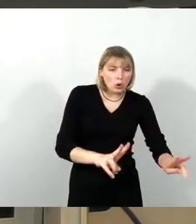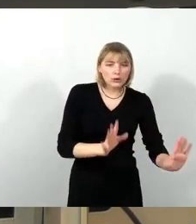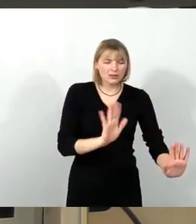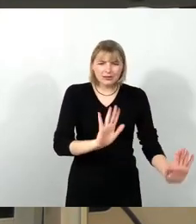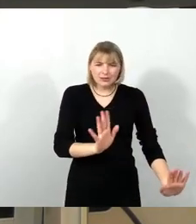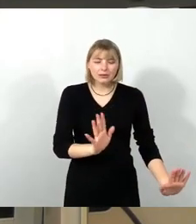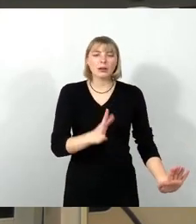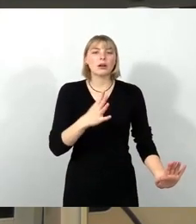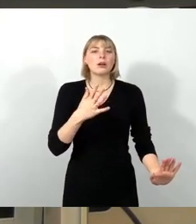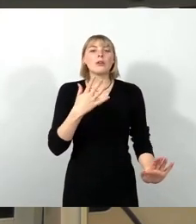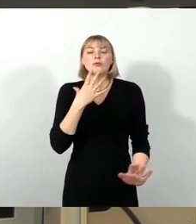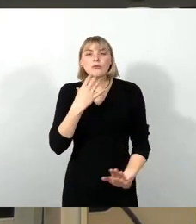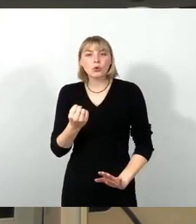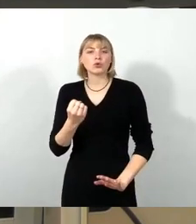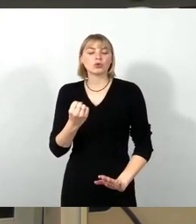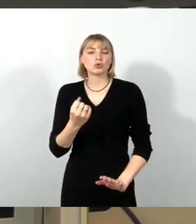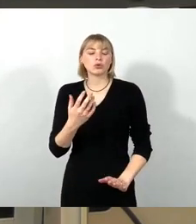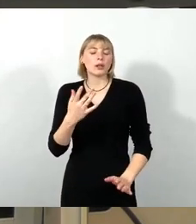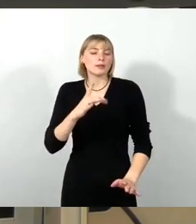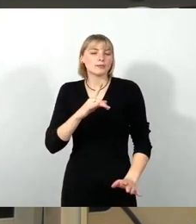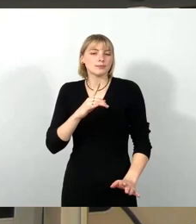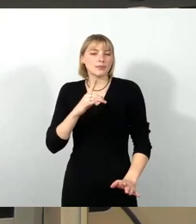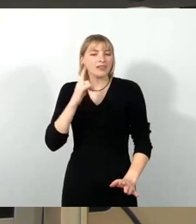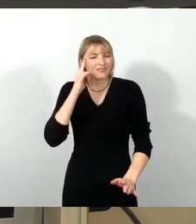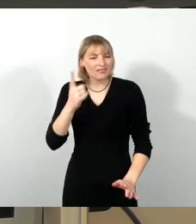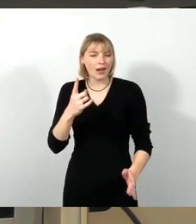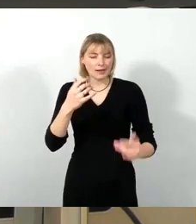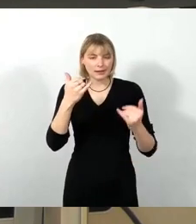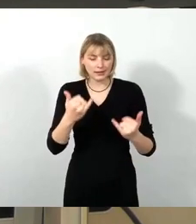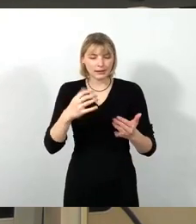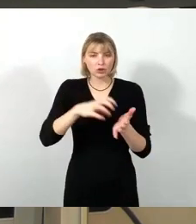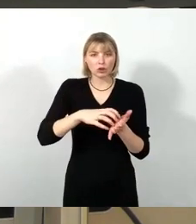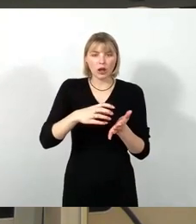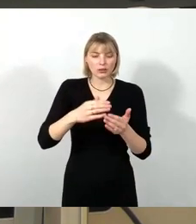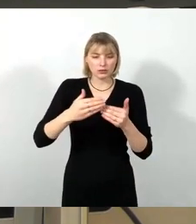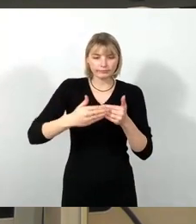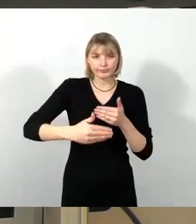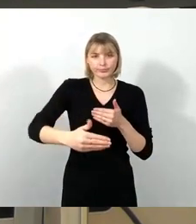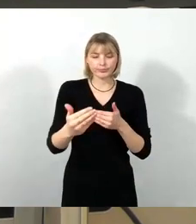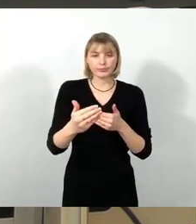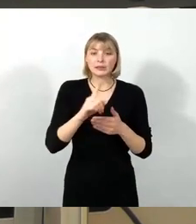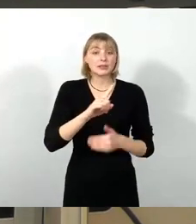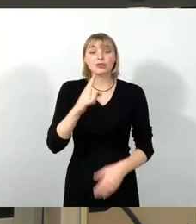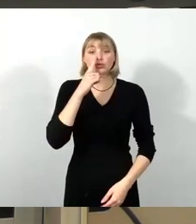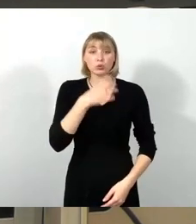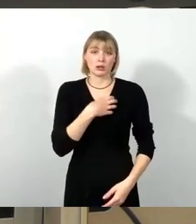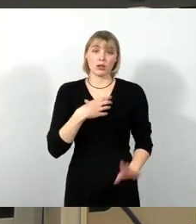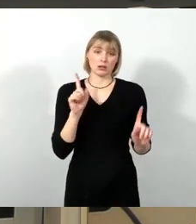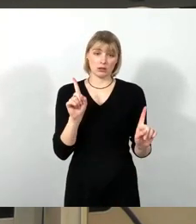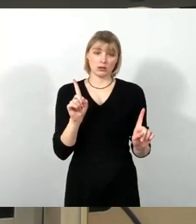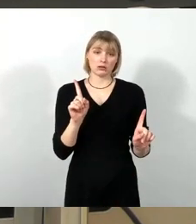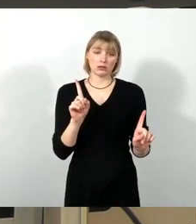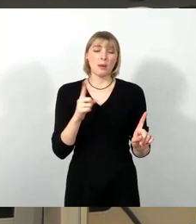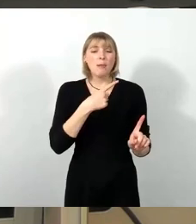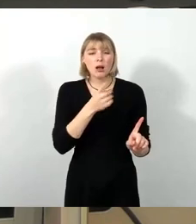zunehmend die Menschen in dieser Stadt und nicht nur in Dresden natürlich besorgt sind über